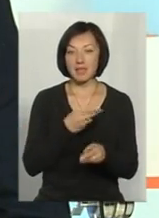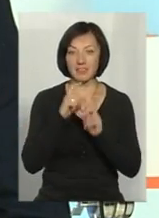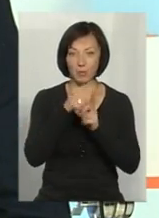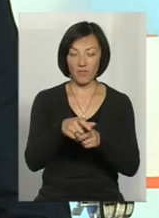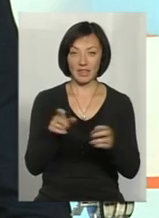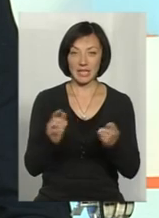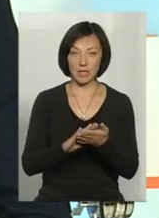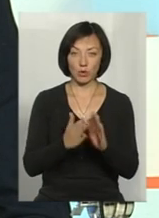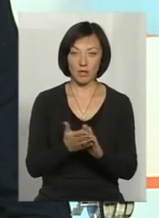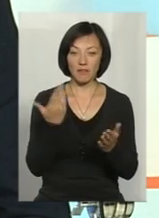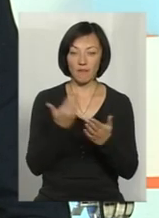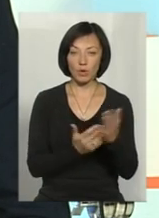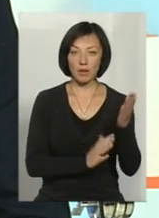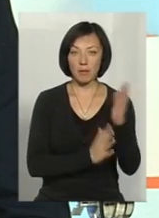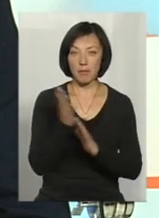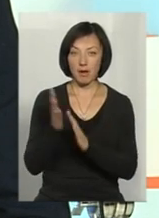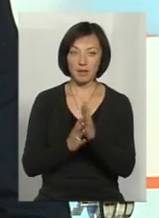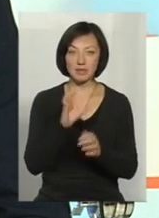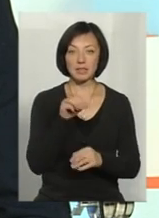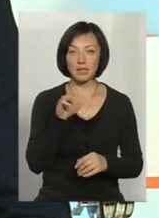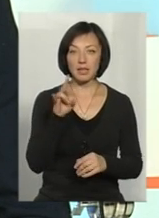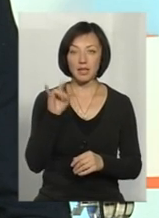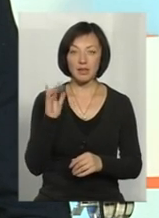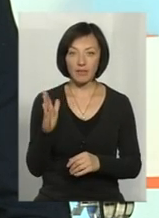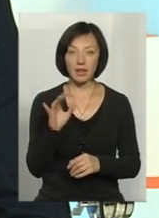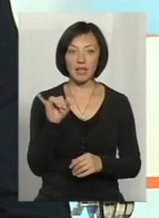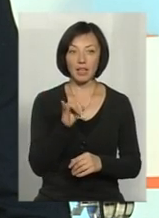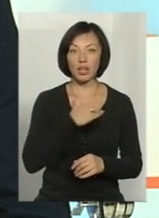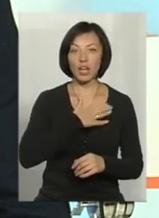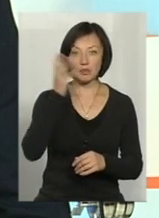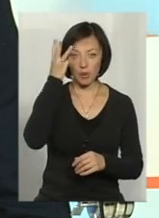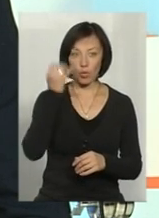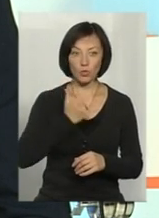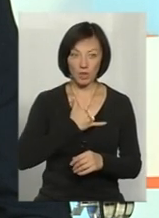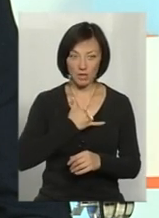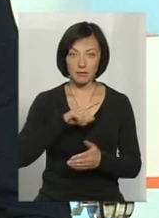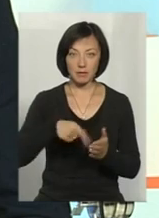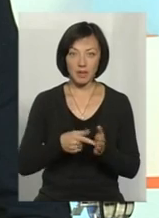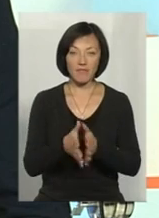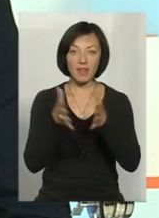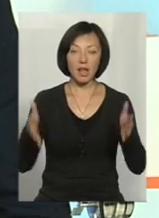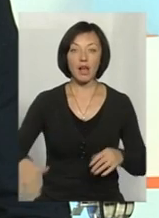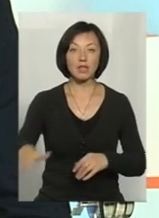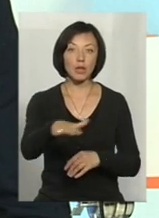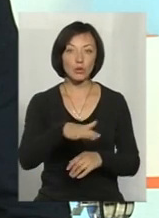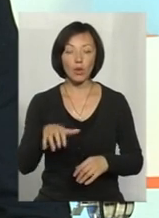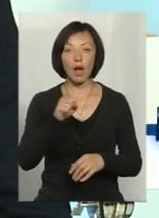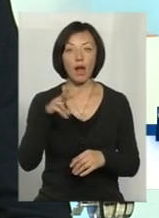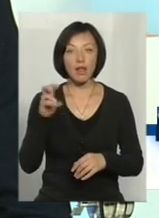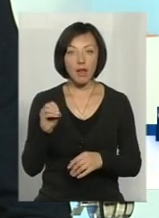От дендропарк Сатанівський, так? І дендропарк наш. В нас же теж в місті нашому велика територія, але